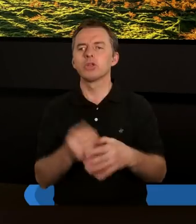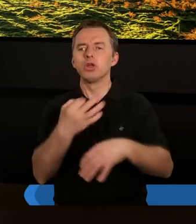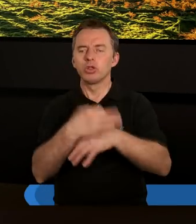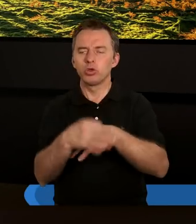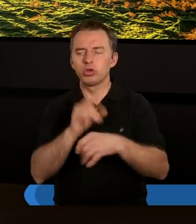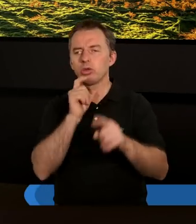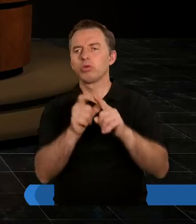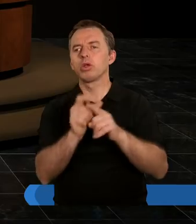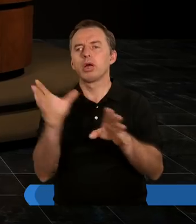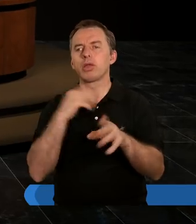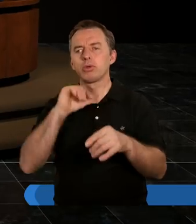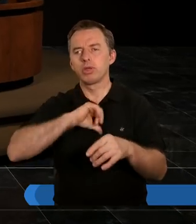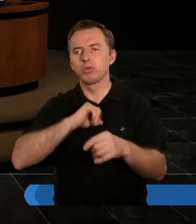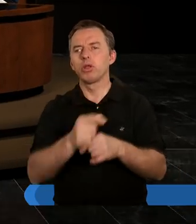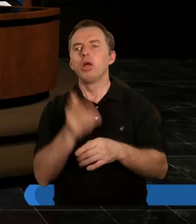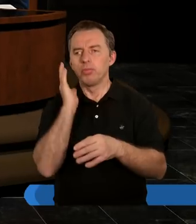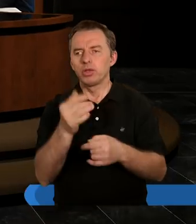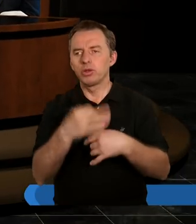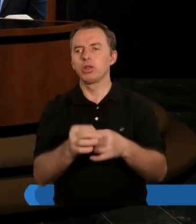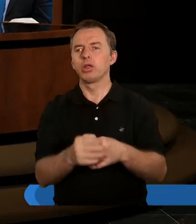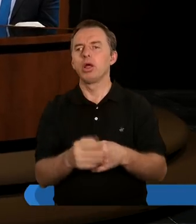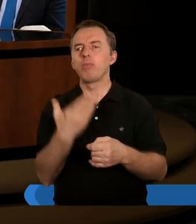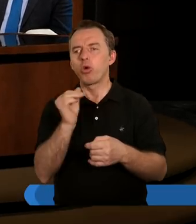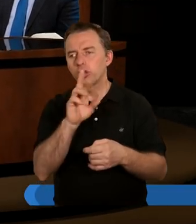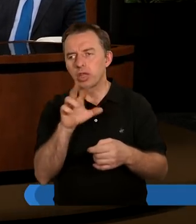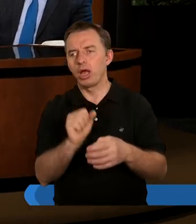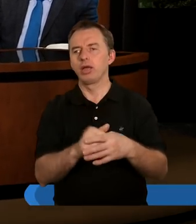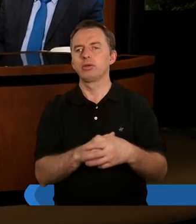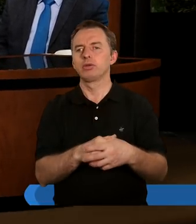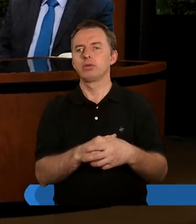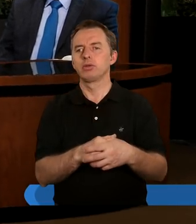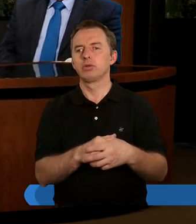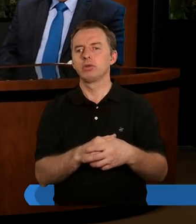Studium Słowa Bożego razem ze mną wezmą dziś udział Małgorzata,